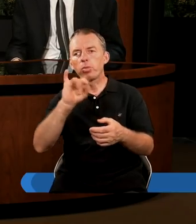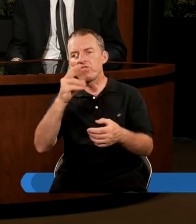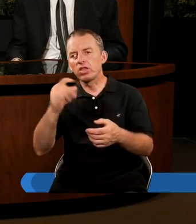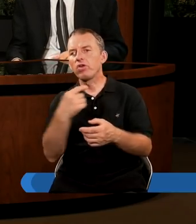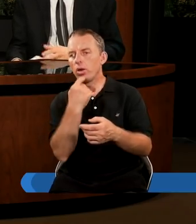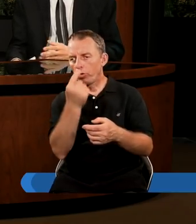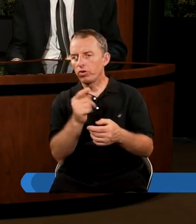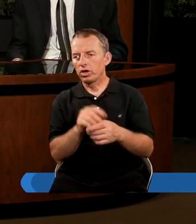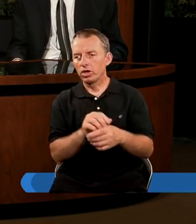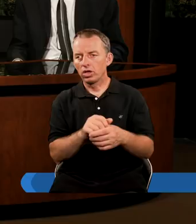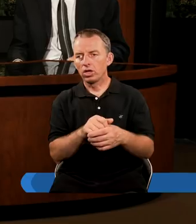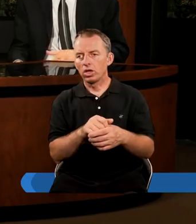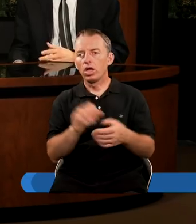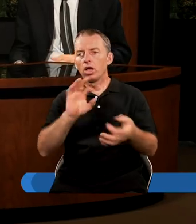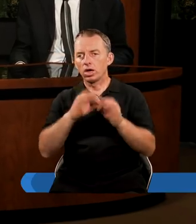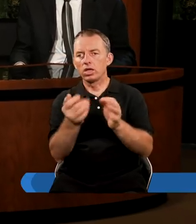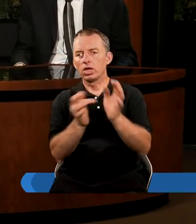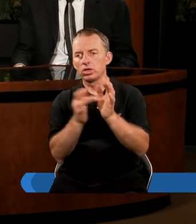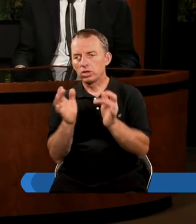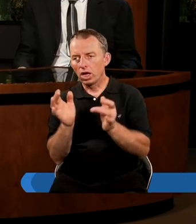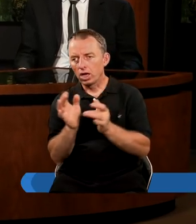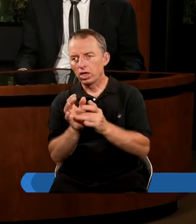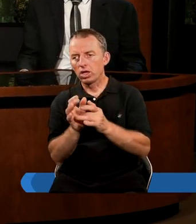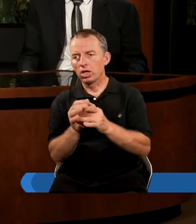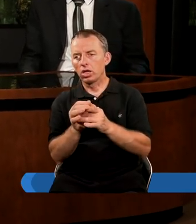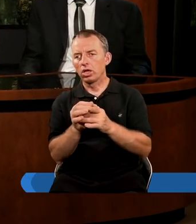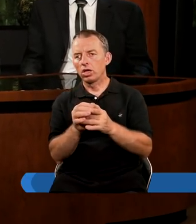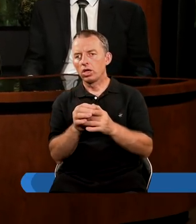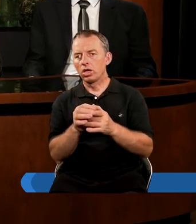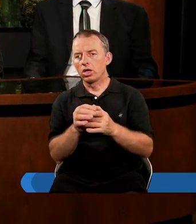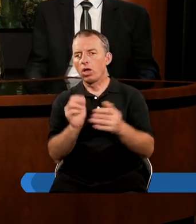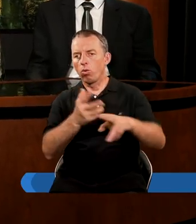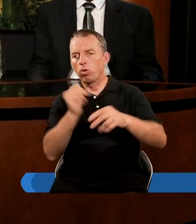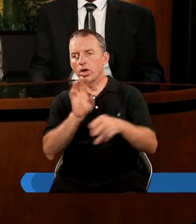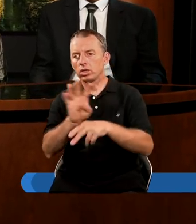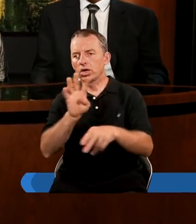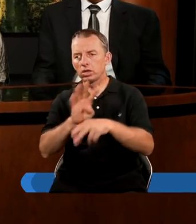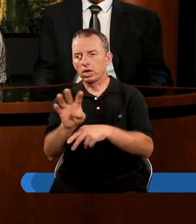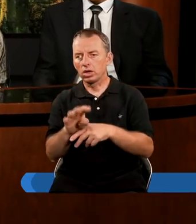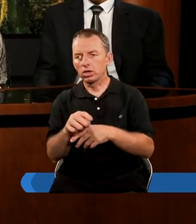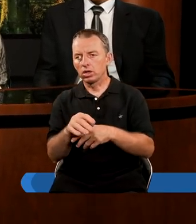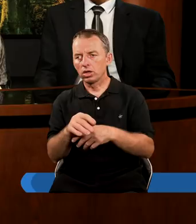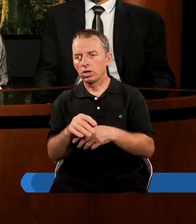zaimprowizowałem tutaj, prawda? To, gdy jest... Ale zobaczcie. Tak, gdy Jezus... Łukasz 14, 14?